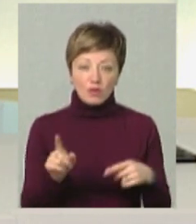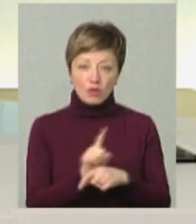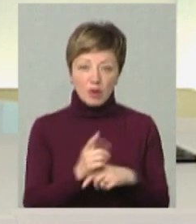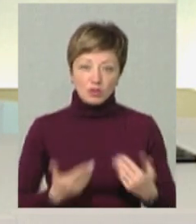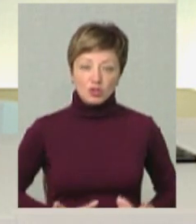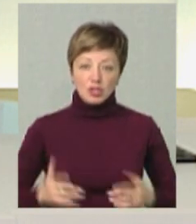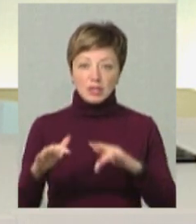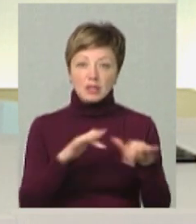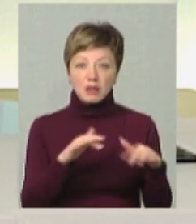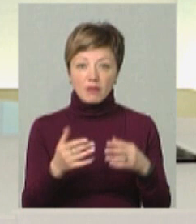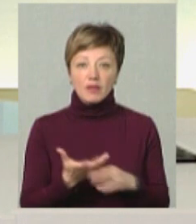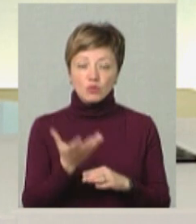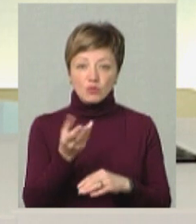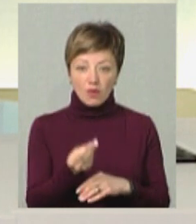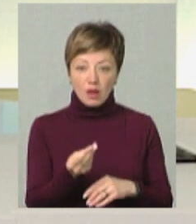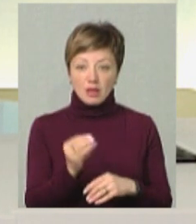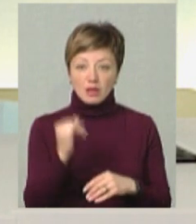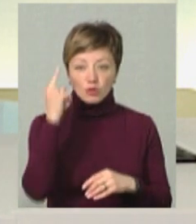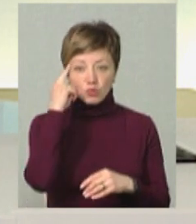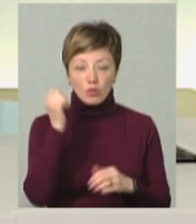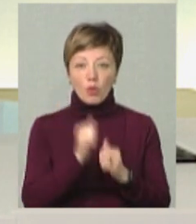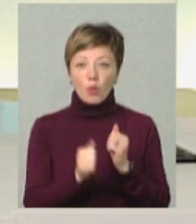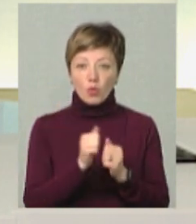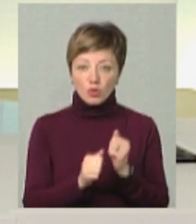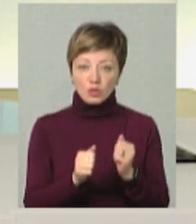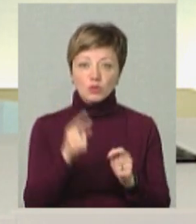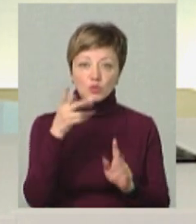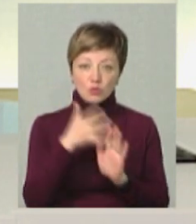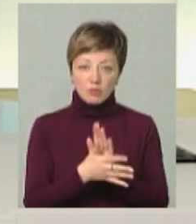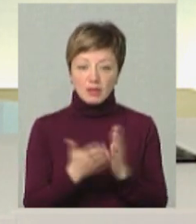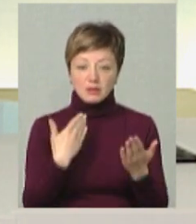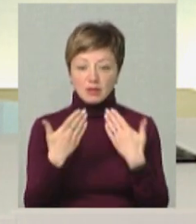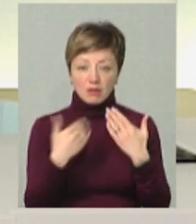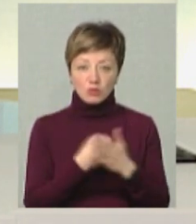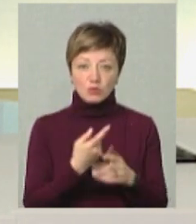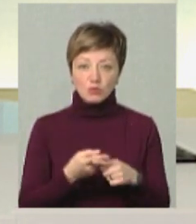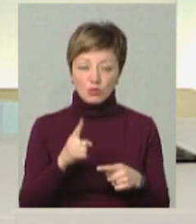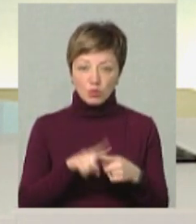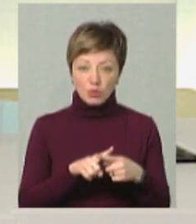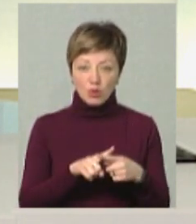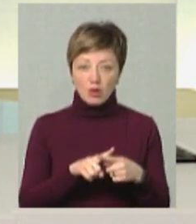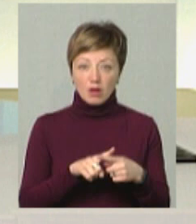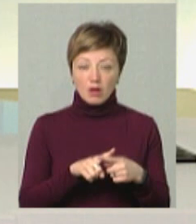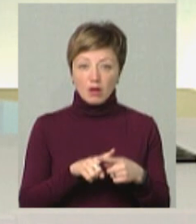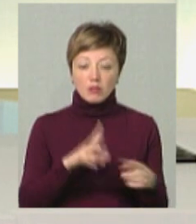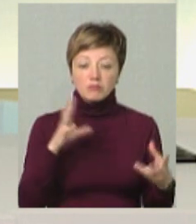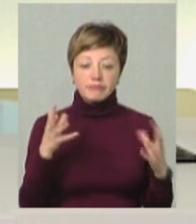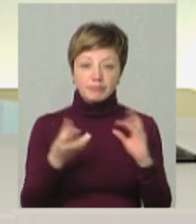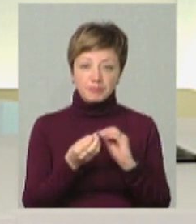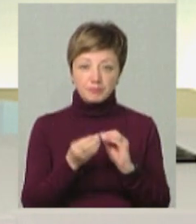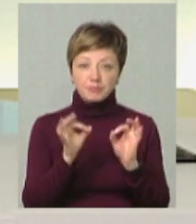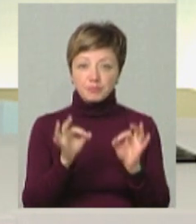життєдіяльності, потребують повинного фінансування. І, я думаю, що кожен з розумінням до цього ставиться, якби ми, виходячи з якогось